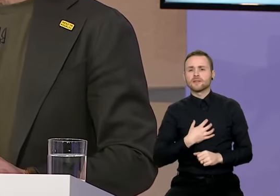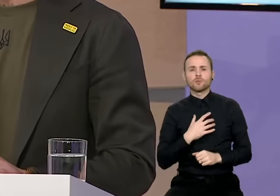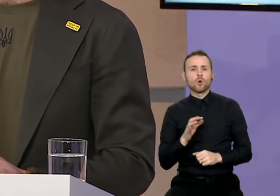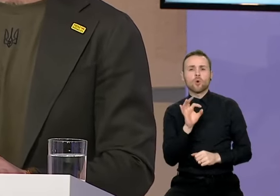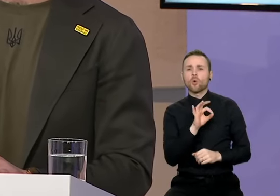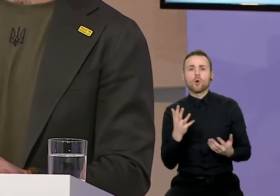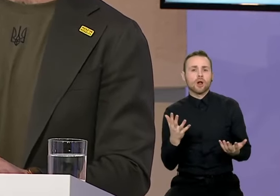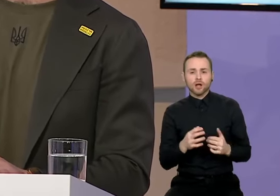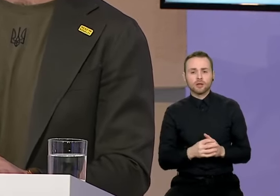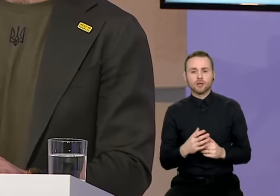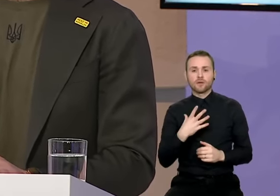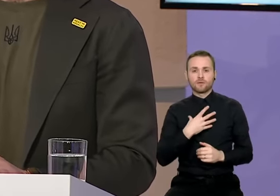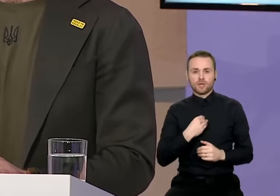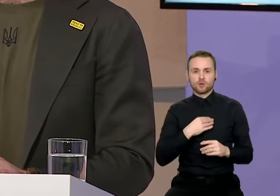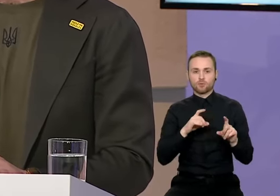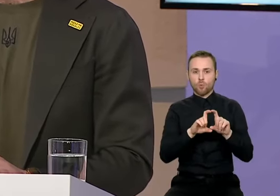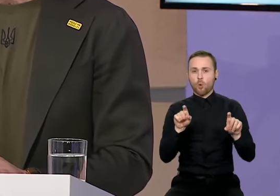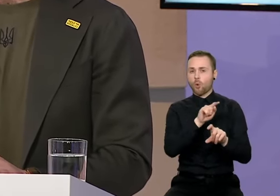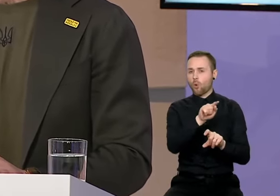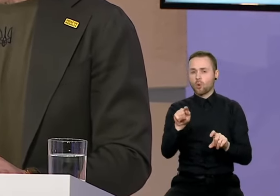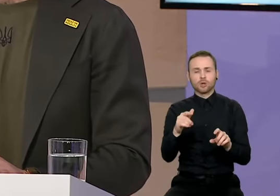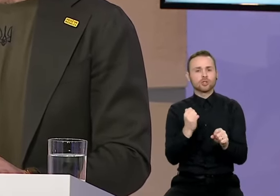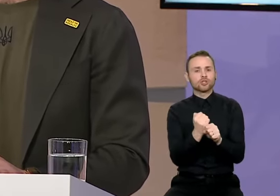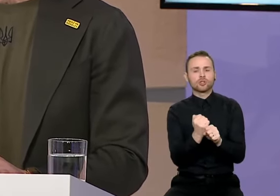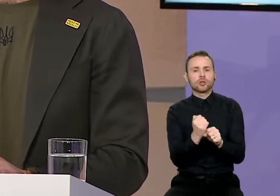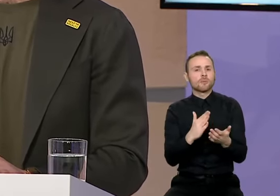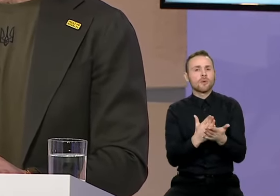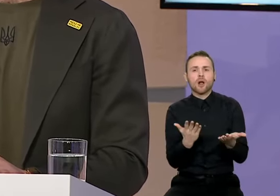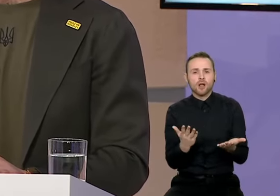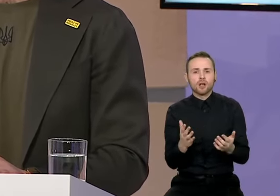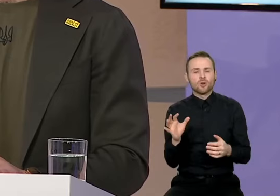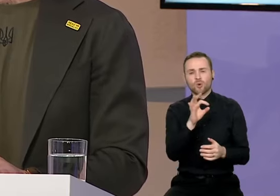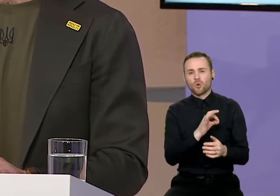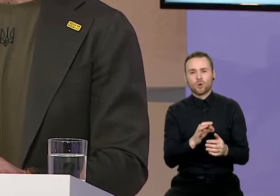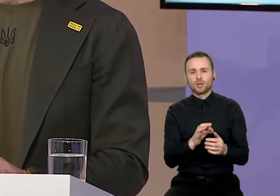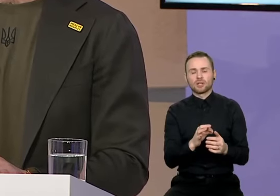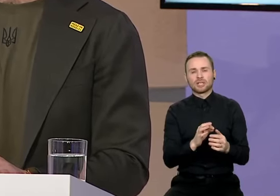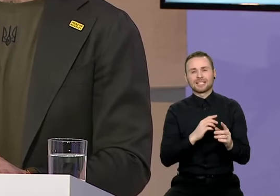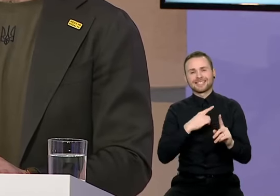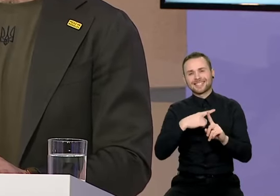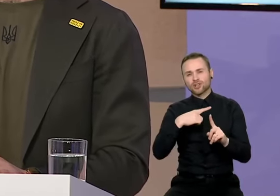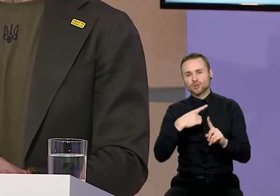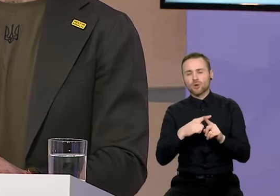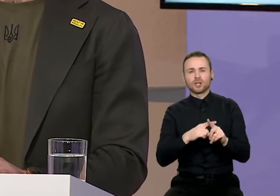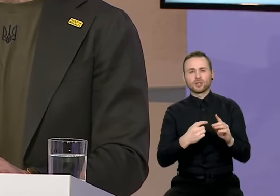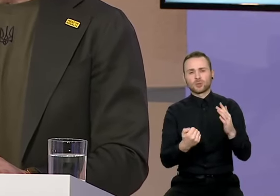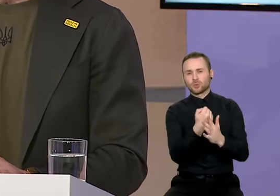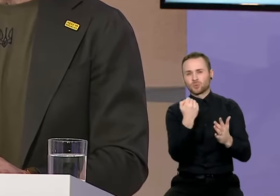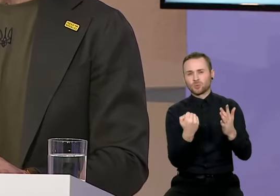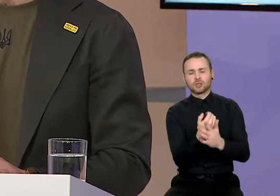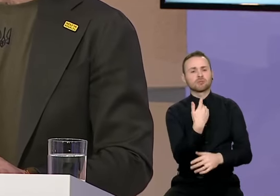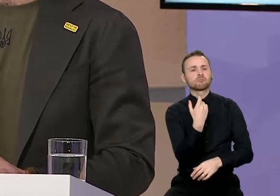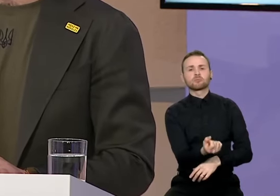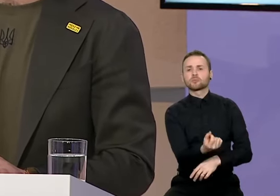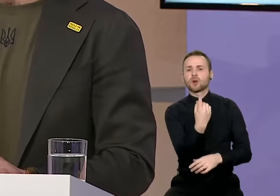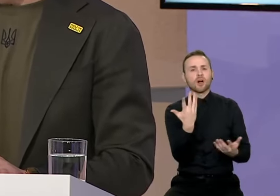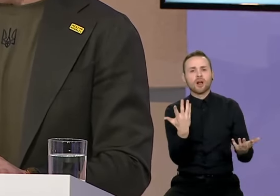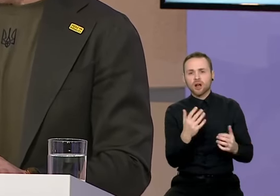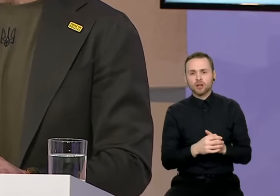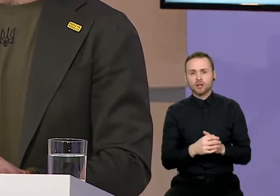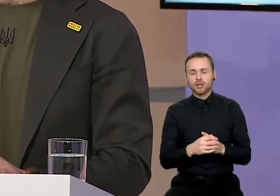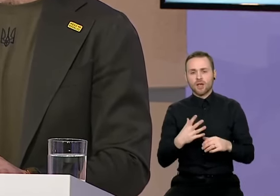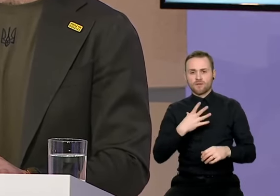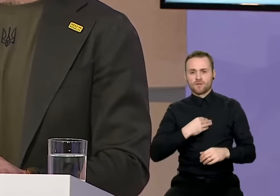apie tai, kas vyksta Vilniaus mokyklose. Iš tiesų, seksualinio smurto smurto prieš vaikus atvejai daugelio atvej yra susijęs su tuo, kad Vilniaus